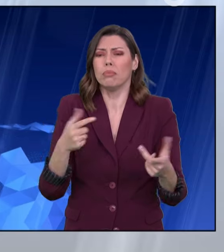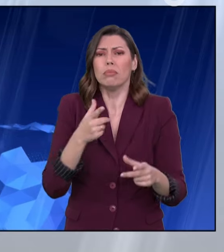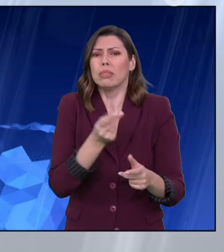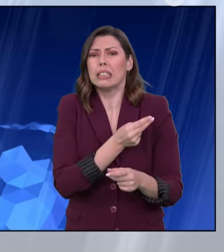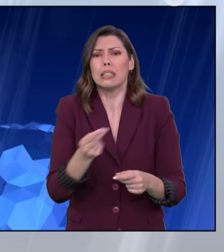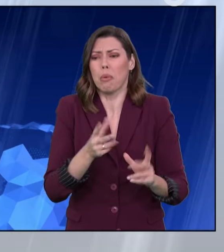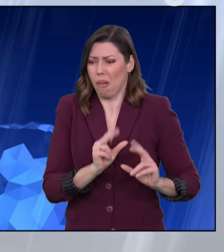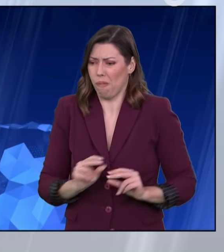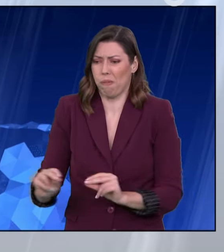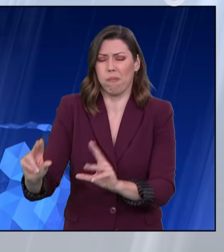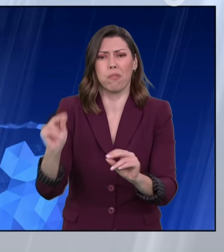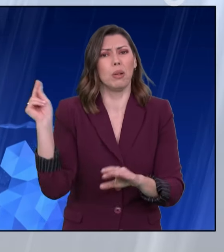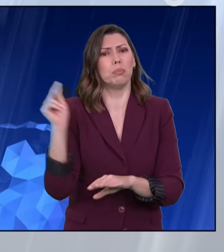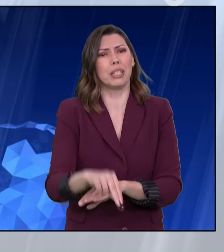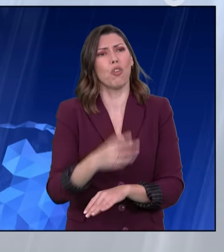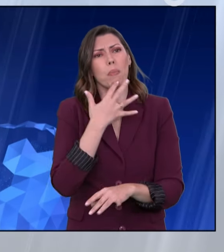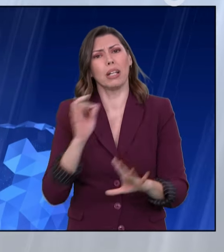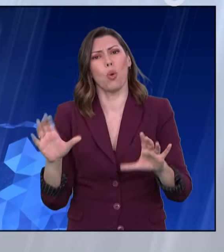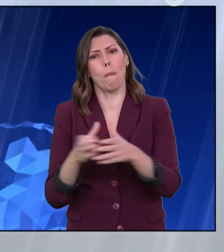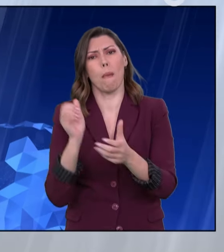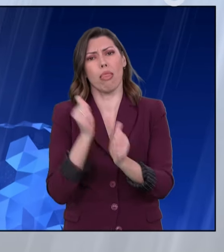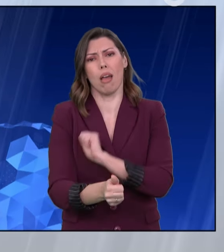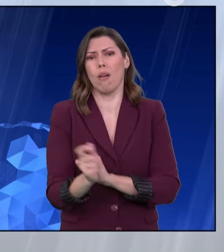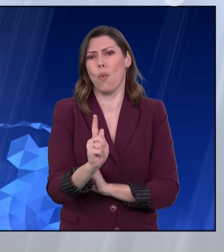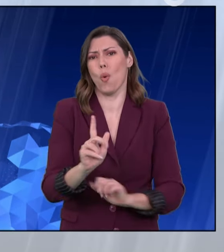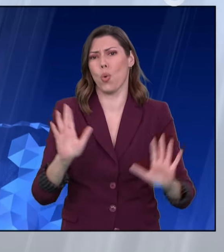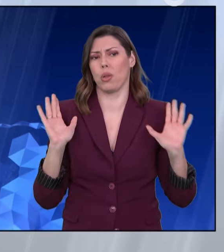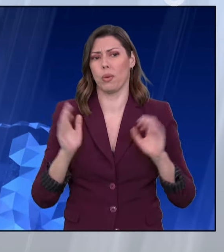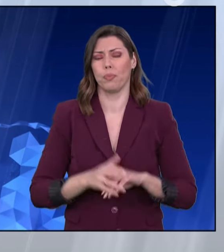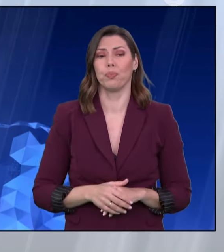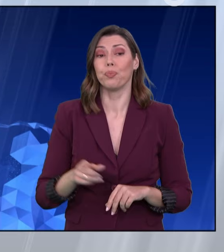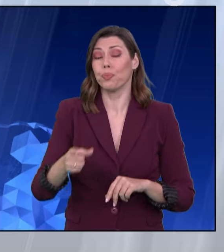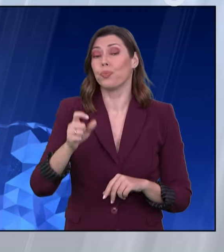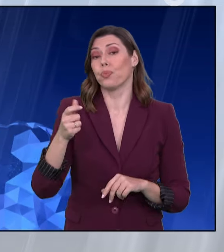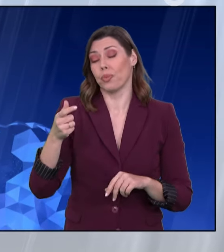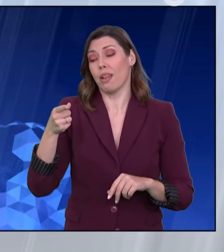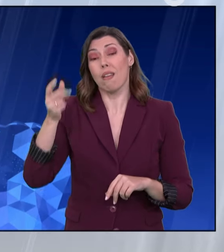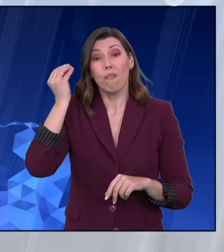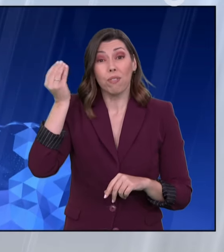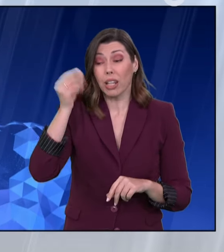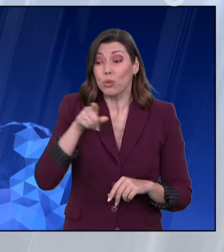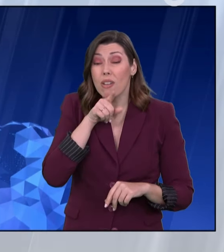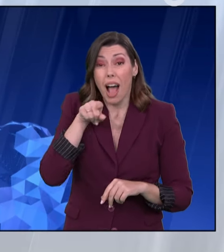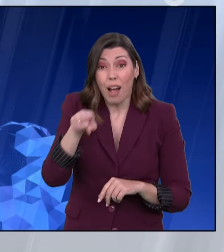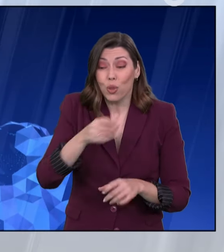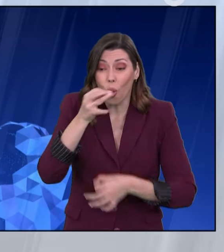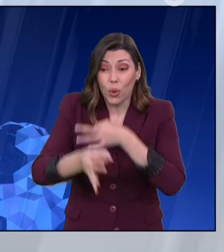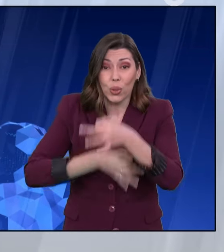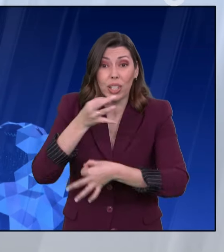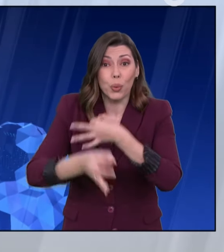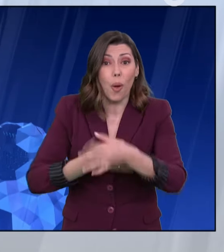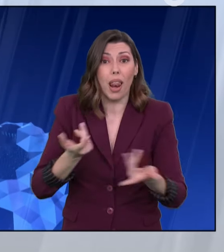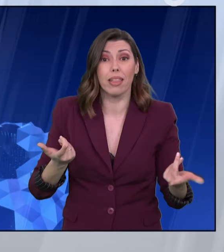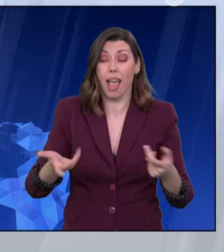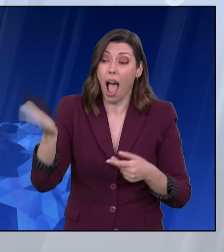άλλον συναδελφό τους. Φανταστείτε πρώην Πρωθυπουργός σε οποιοδήποτε κόμμα εκτός της ΕΡΕ να έκανε αυτή τη δήλωση. Ο νέας ένα γονέας δύο δεν